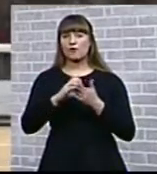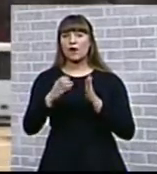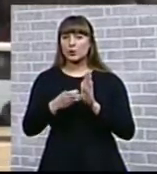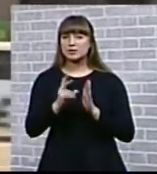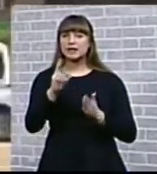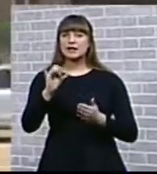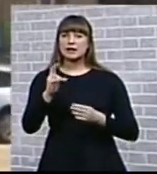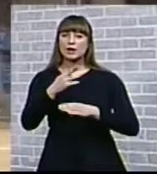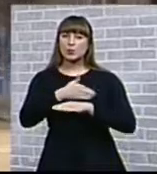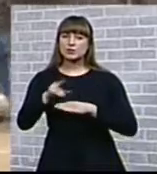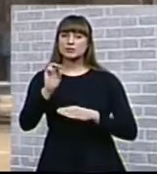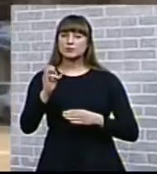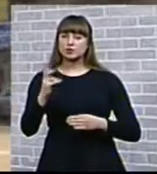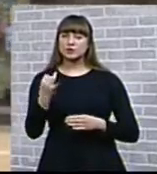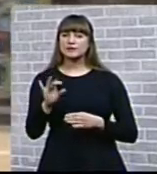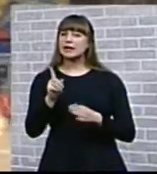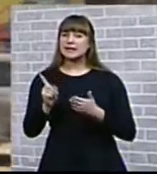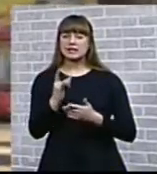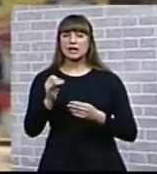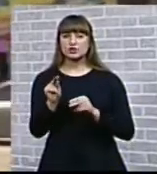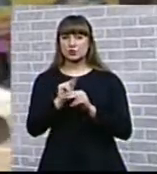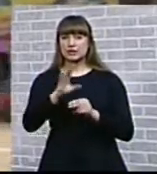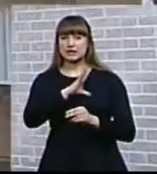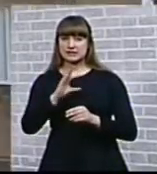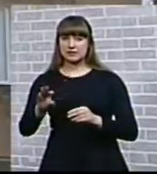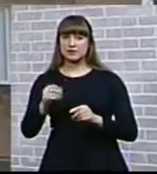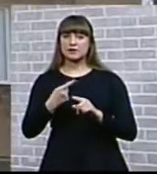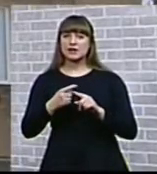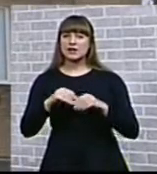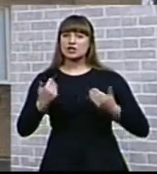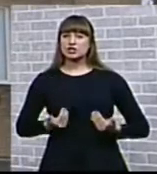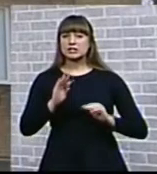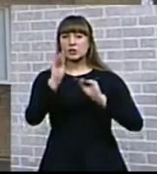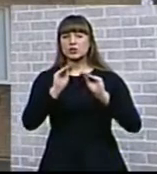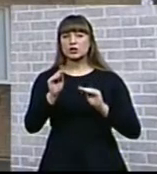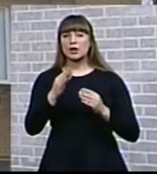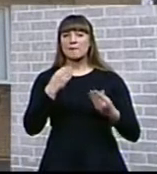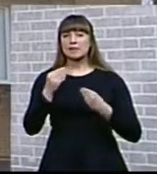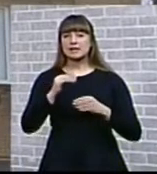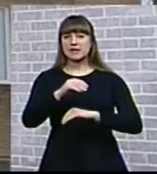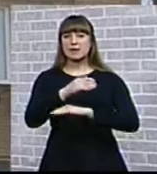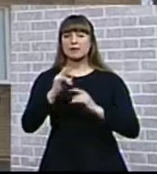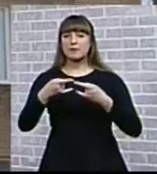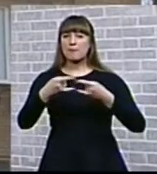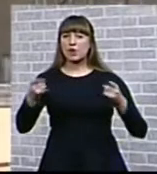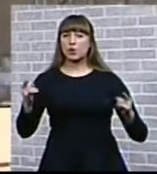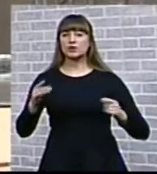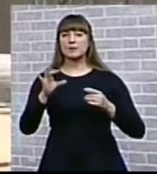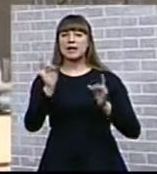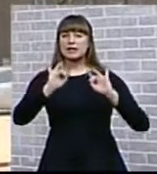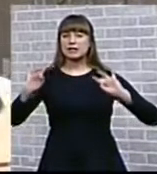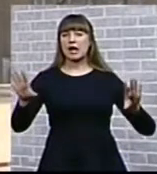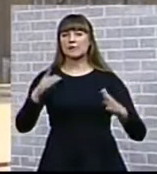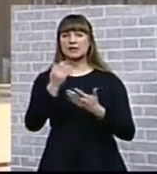Кондратьева на Буденовском. Он ни разу не реставрировался, зато жильцы и предприниматели украшают его пластиковыми балконами, рекламой и разноцветными